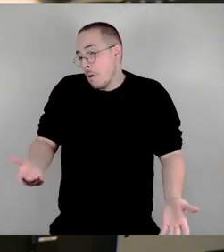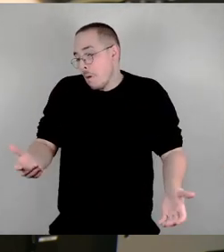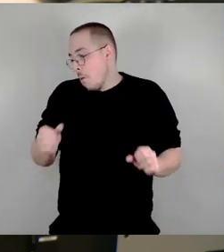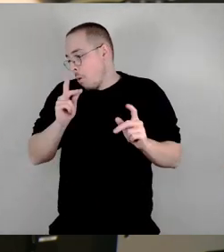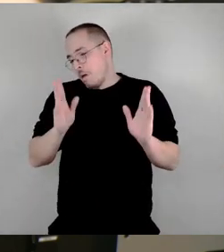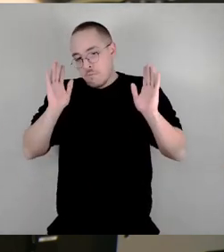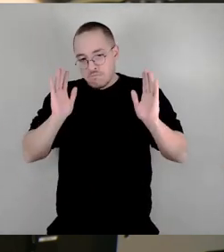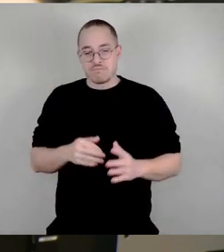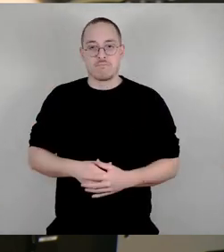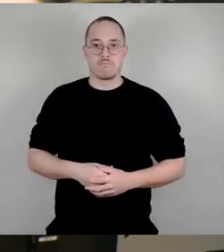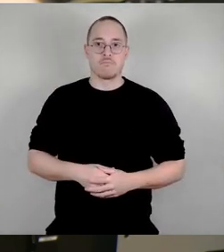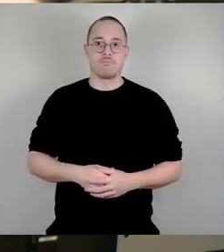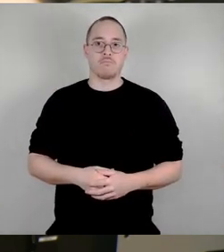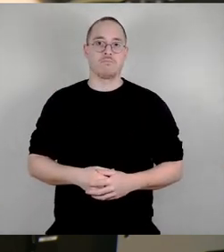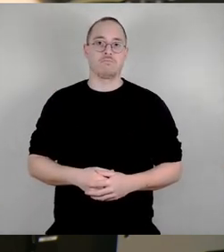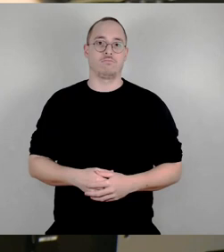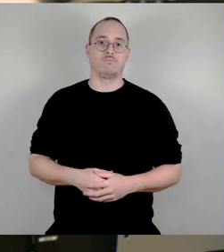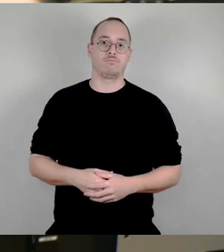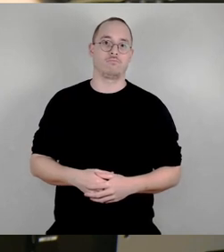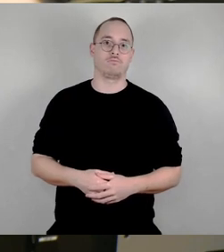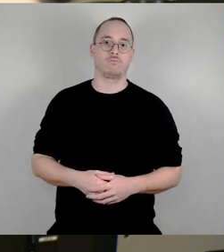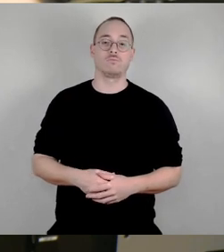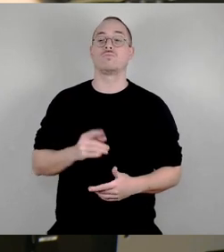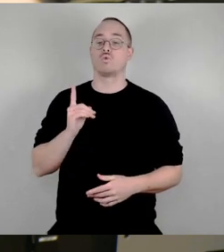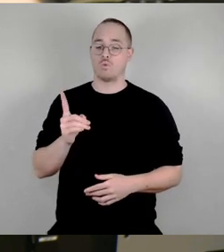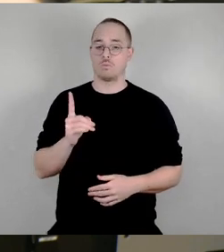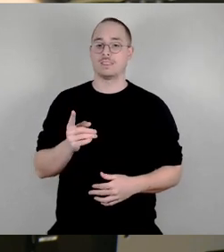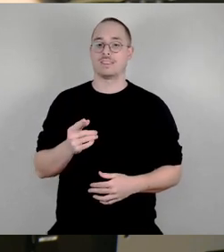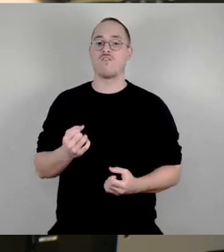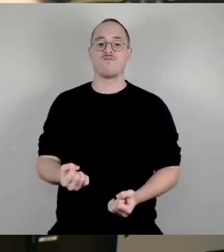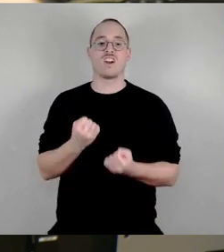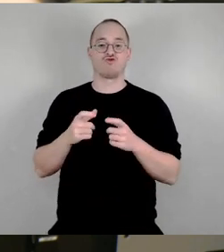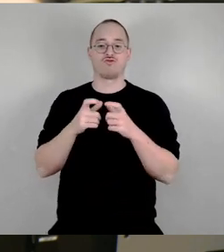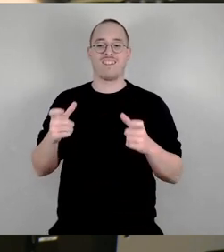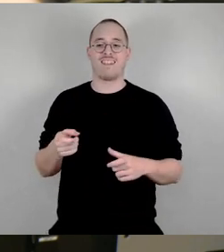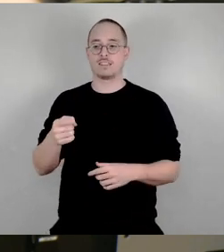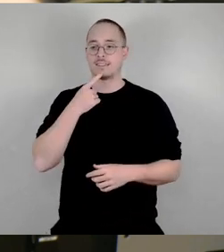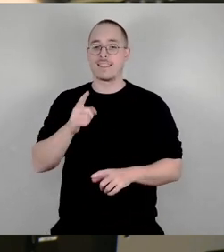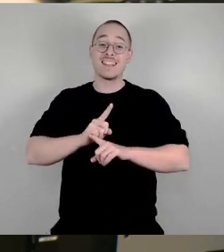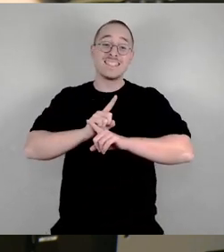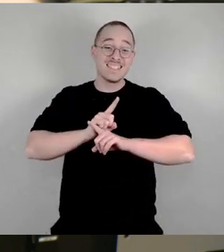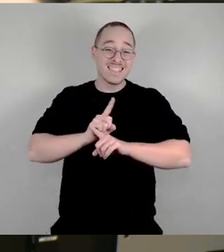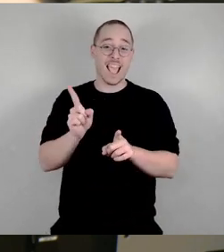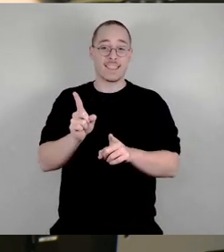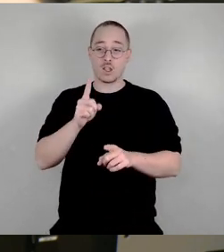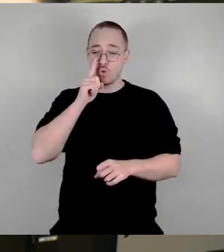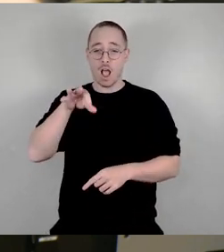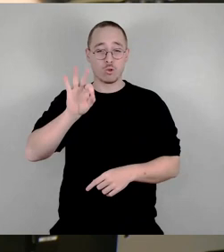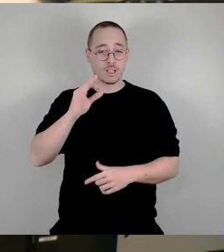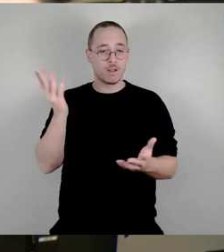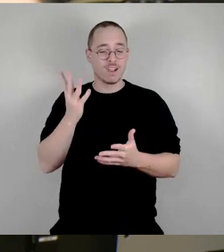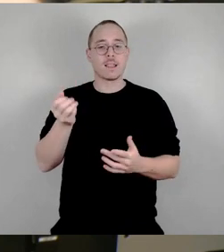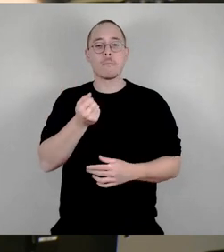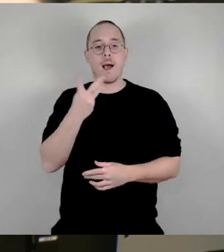nein im Grundsatz, außer bei Musikinstrumenten, die natürlich bauartbedingt einen Verstärker benötigen. Und dort sollte die